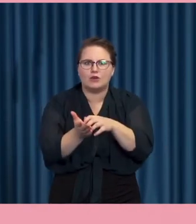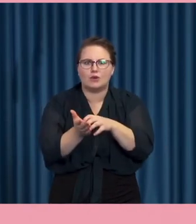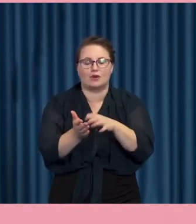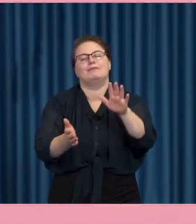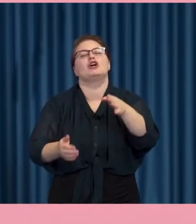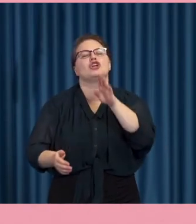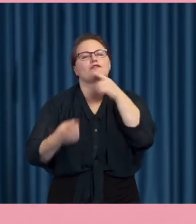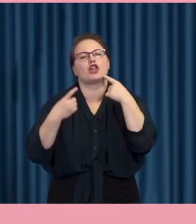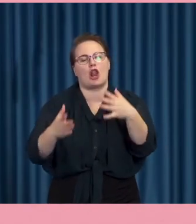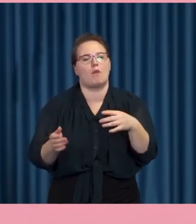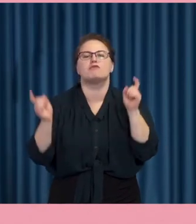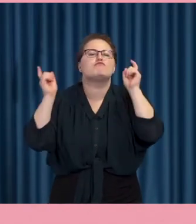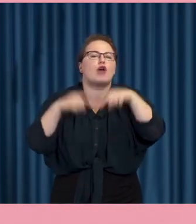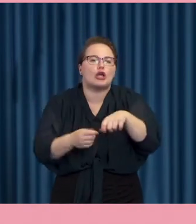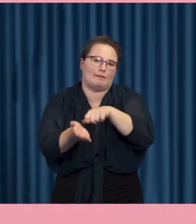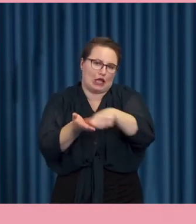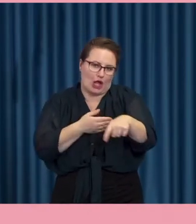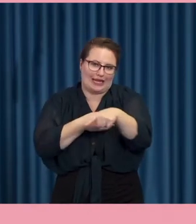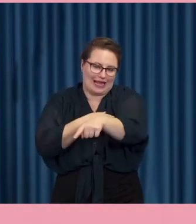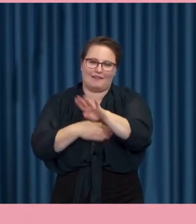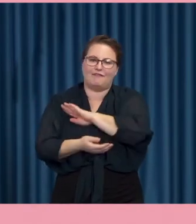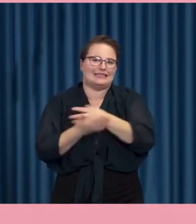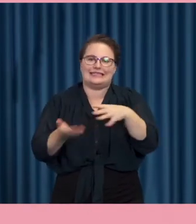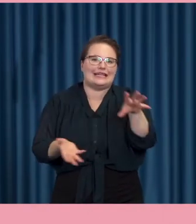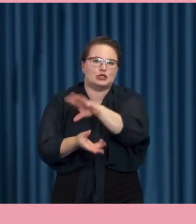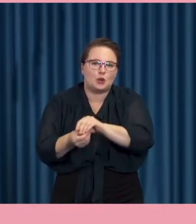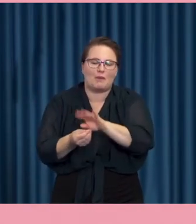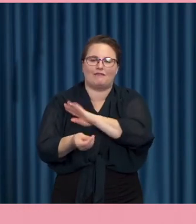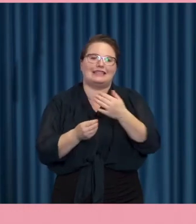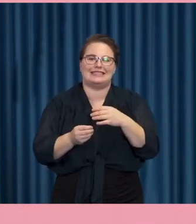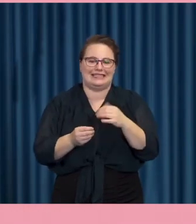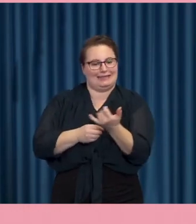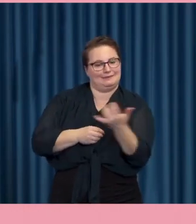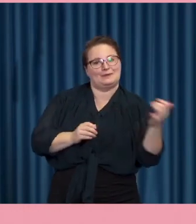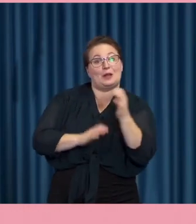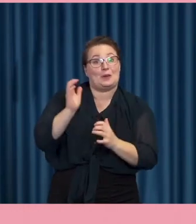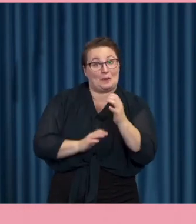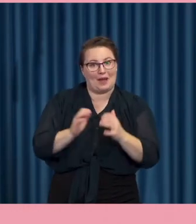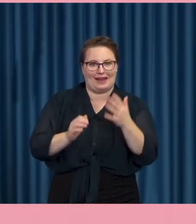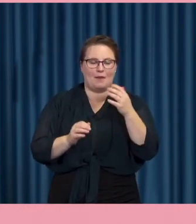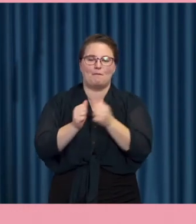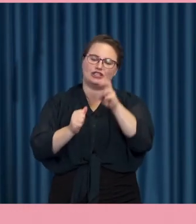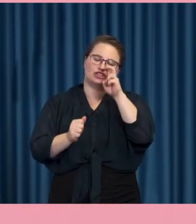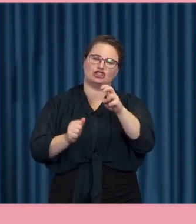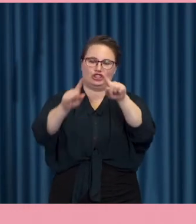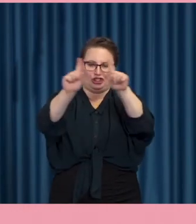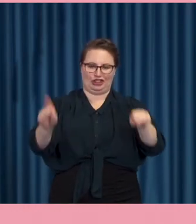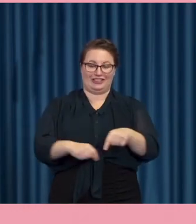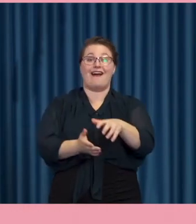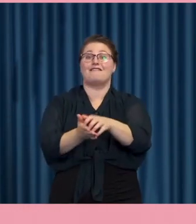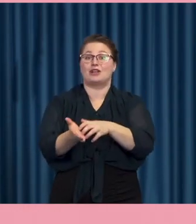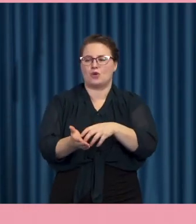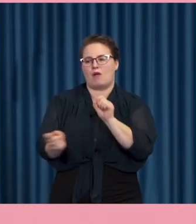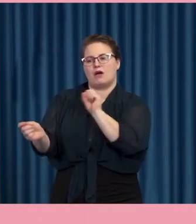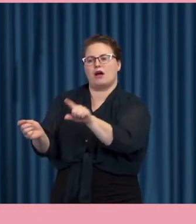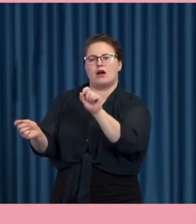ska jag säga. Det var inga summor det var inga inbetalningsnummer eller så. Men det såg ut som en faktura. Och